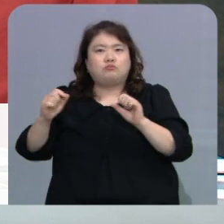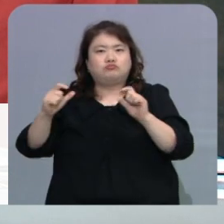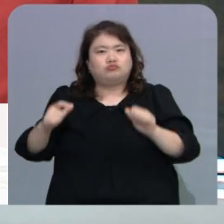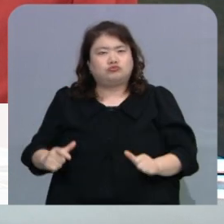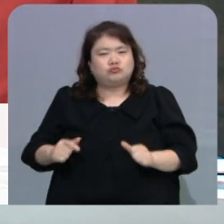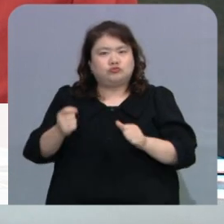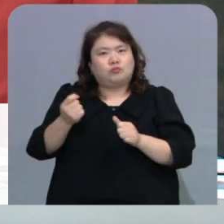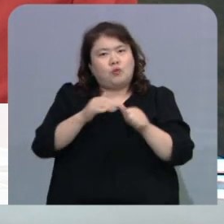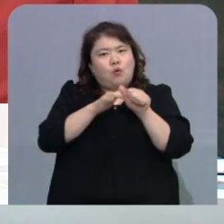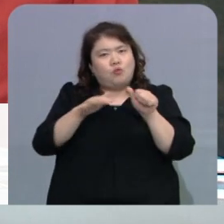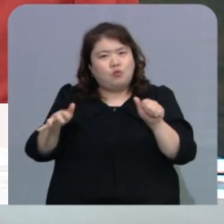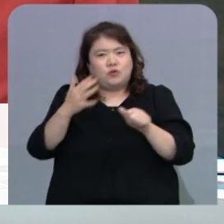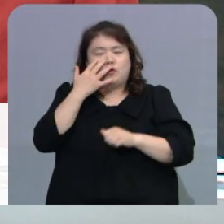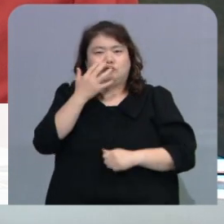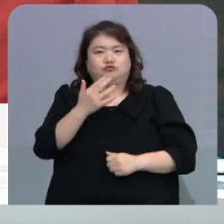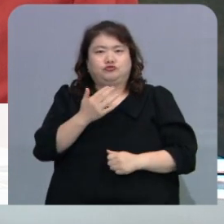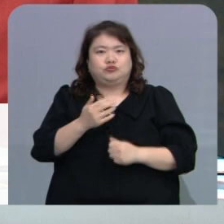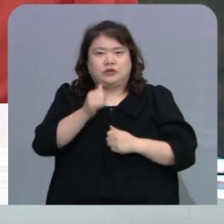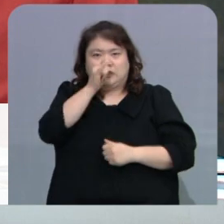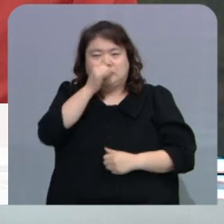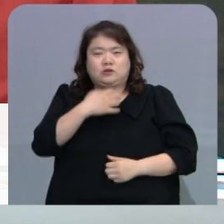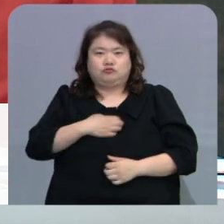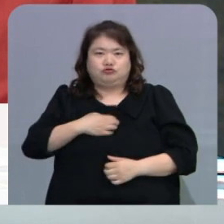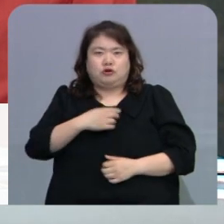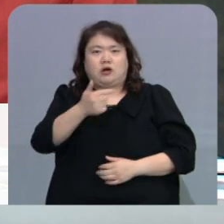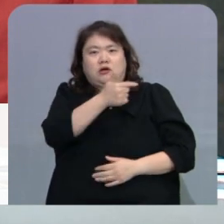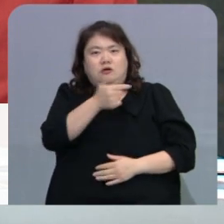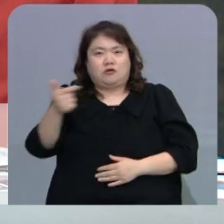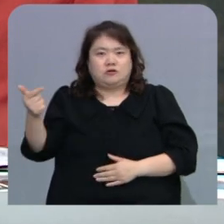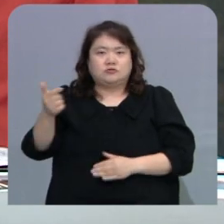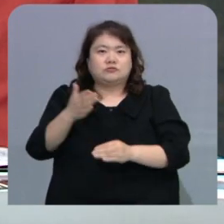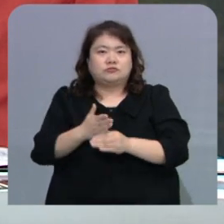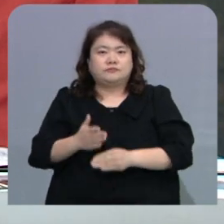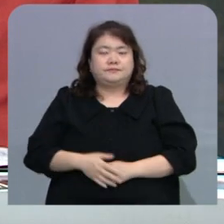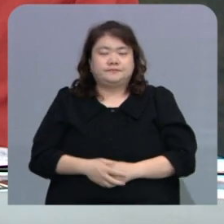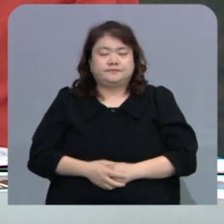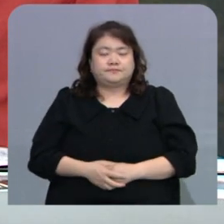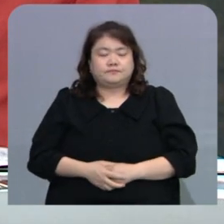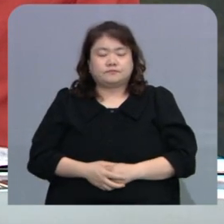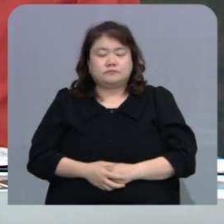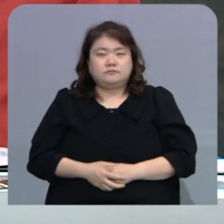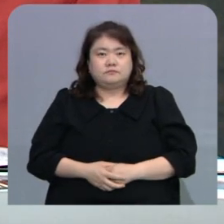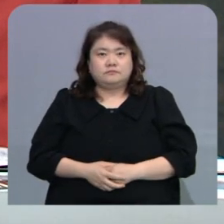소외될 수밖에 없다는 우려의 목소리가 커지고 있습니다. 안승길 기자입니다.